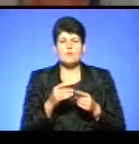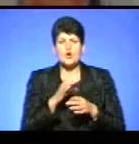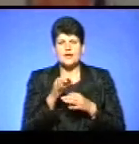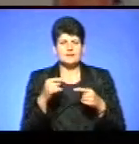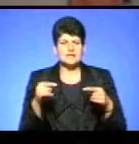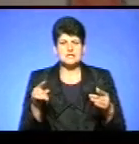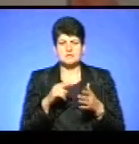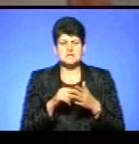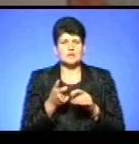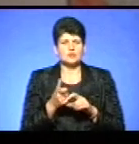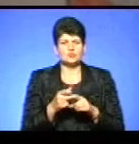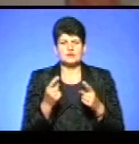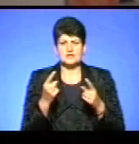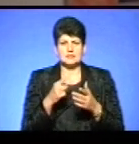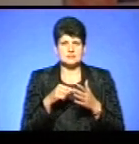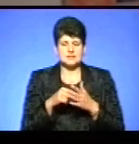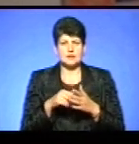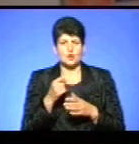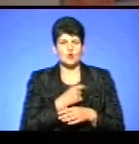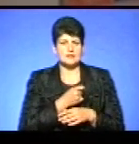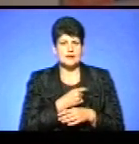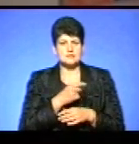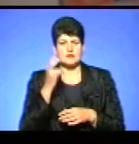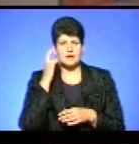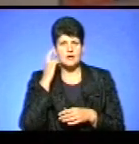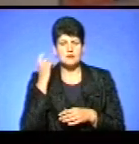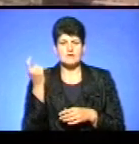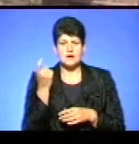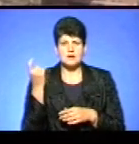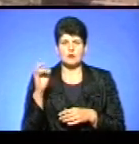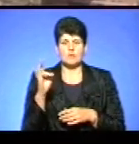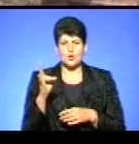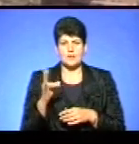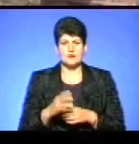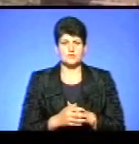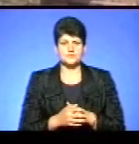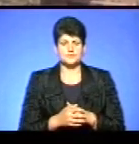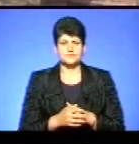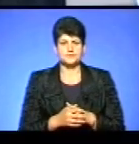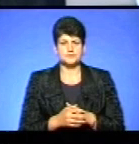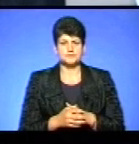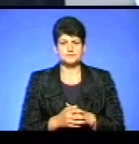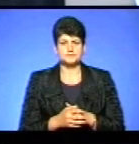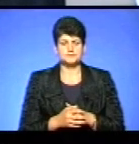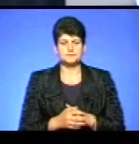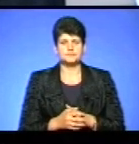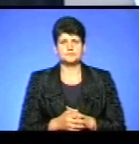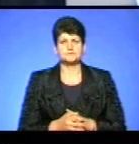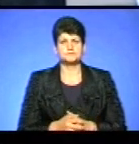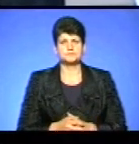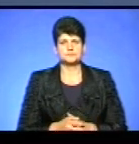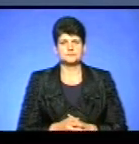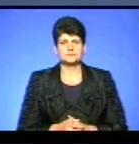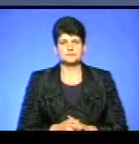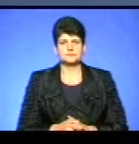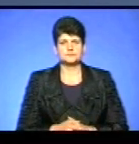містах, серед них дуже великі міста, такі як Одеса, Київ, Харків, Миколаїв». Любов Гадомська, Оксана Галіяш, новини.